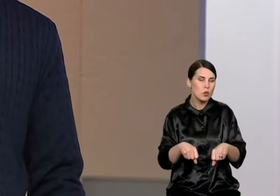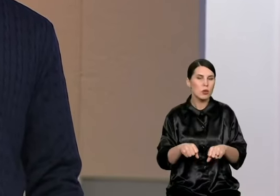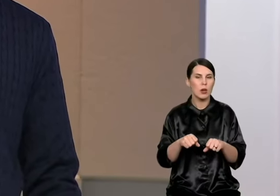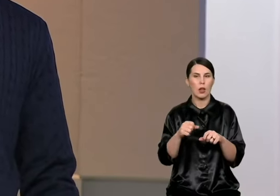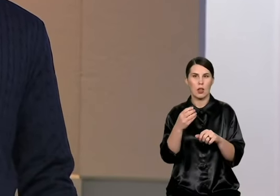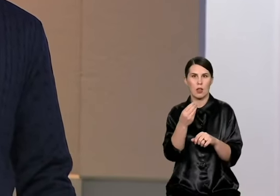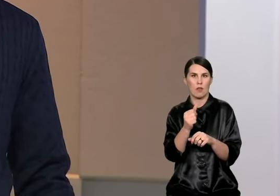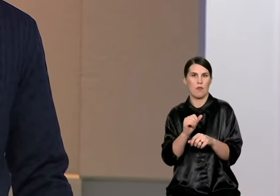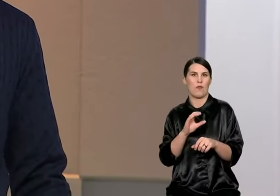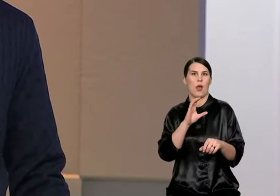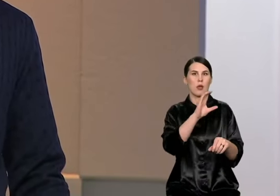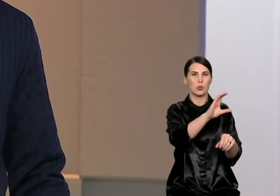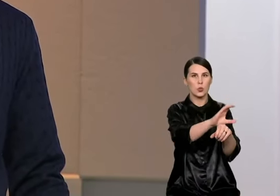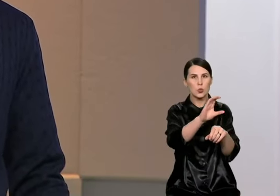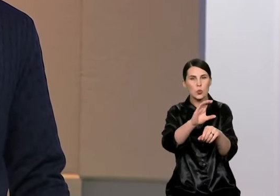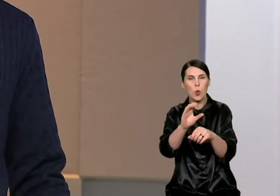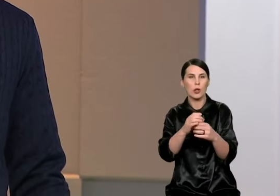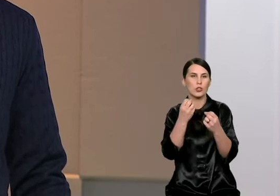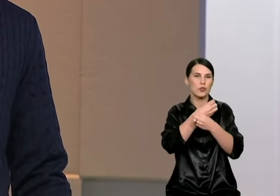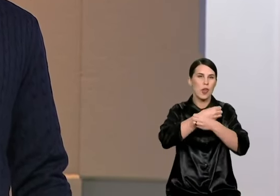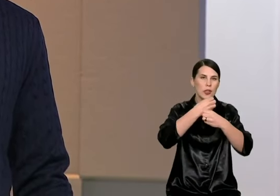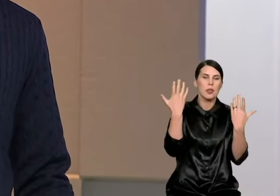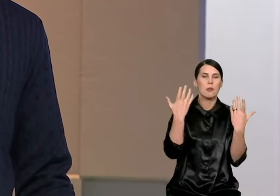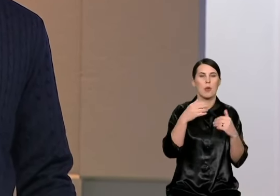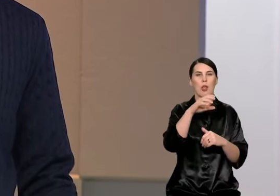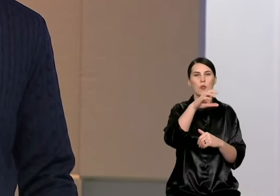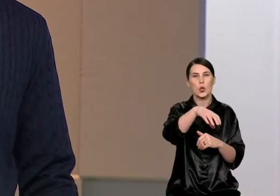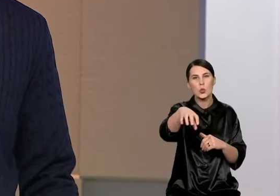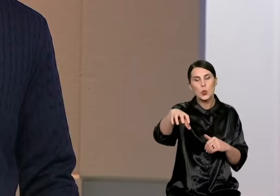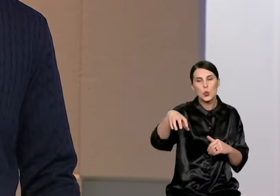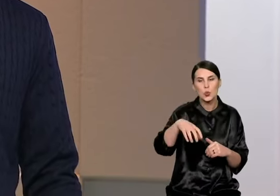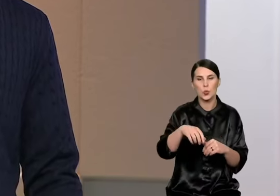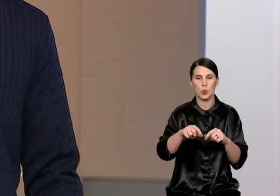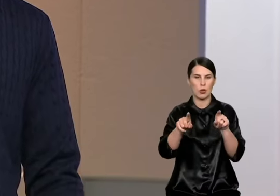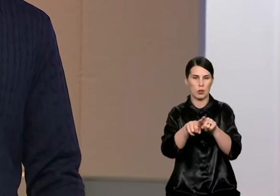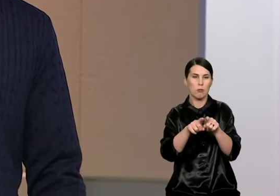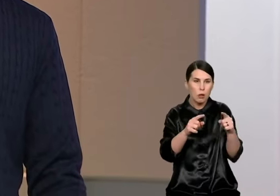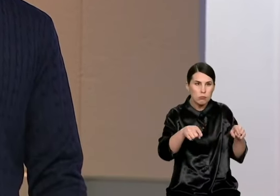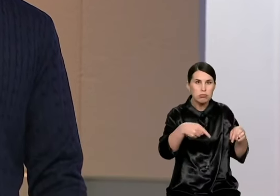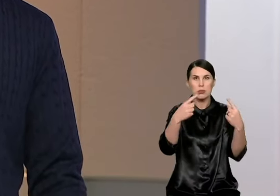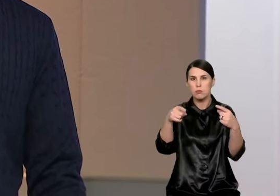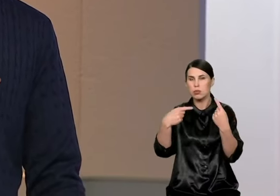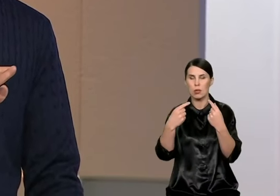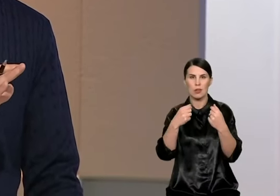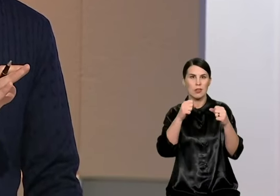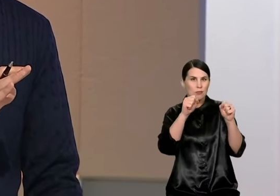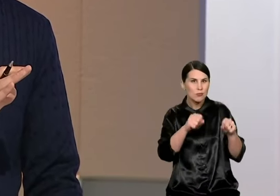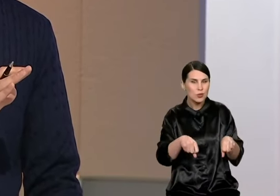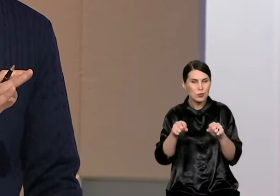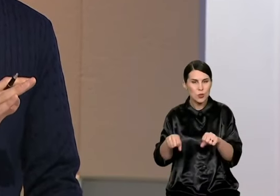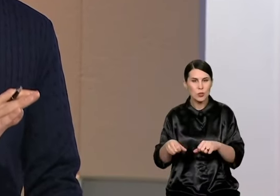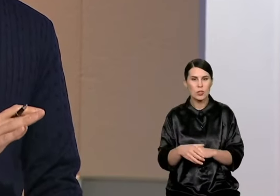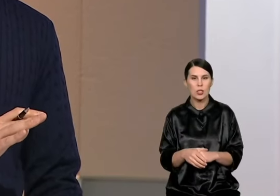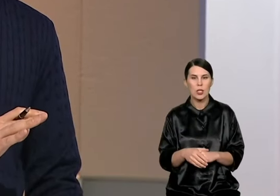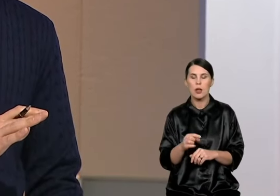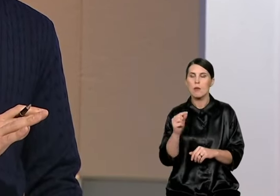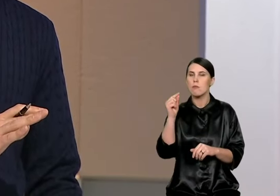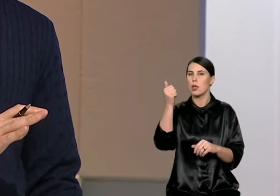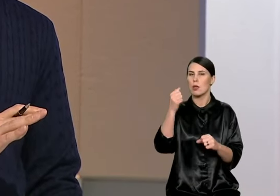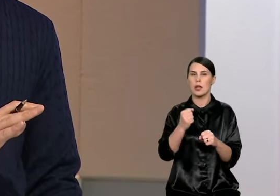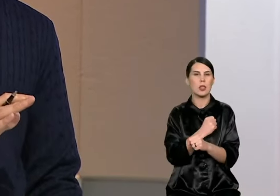miestui investuoti į infrastruktūrą, iš švietimo infrastruktūrą yra absoliutus prioritetas. Vienas dalykas, kuris turi būti padarytas, tai